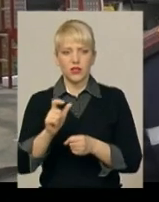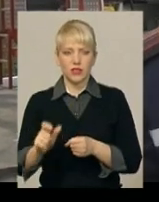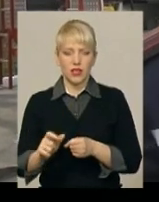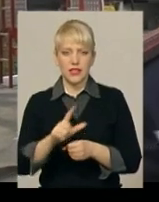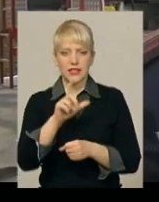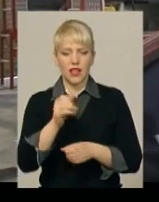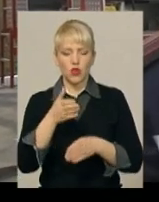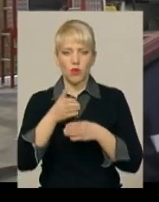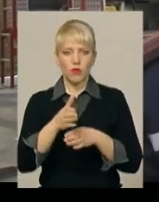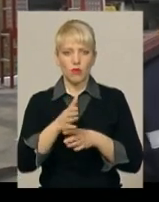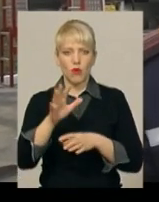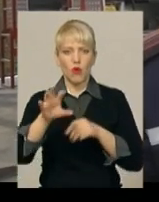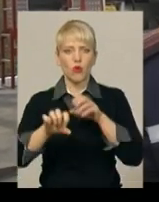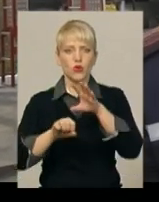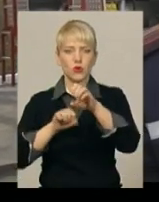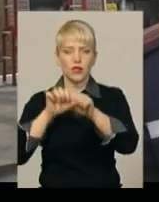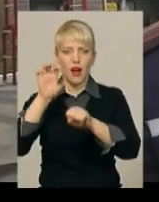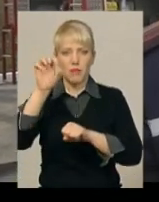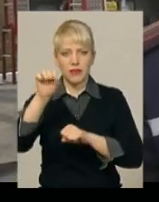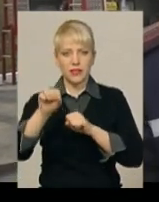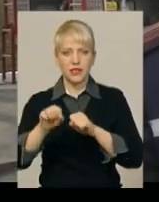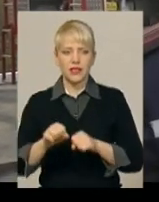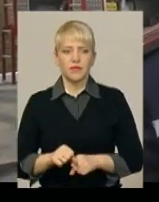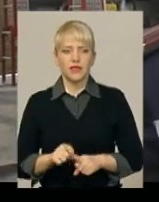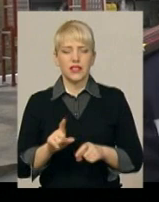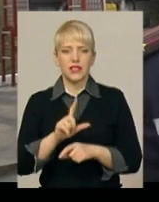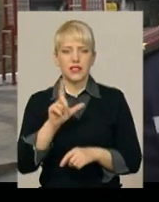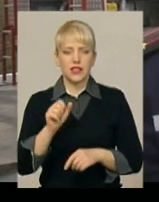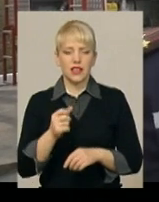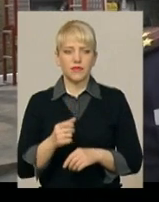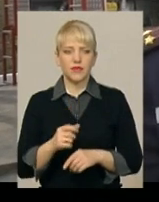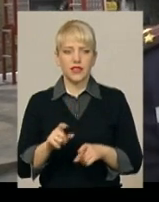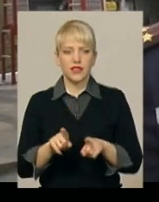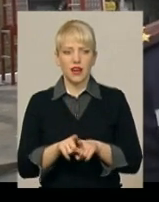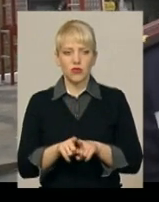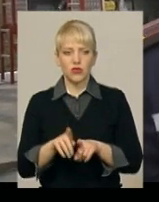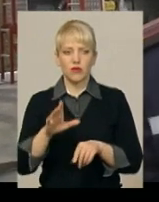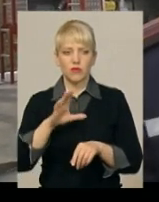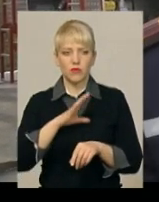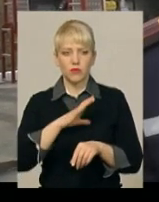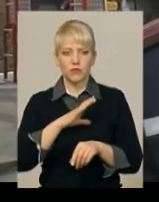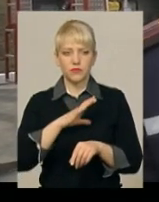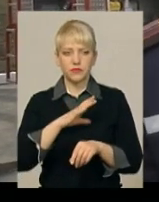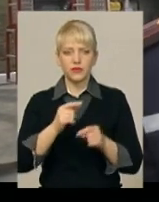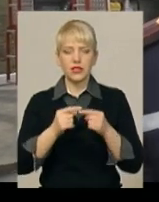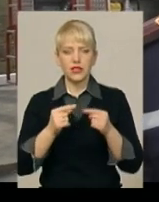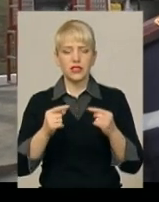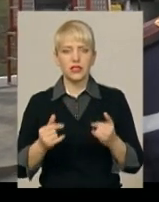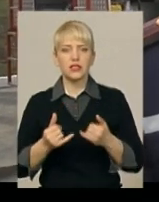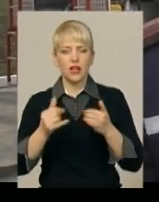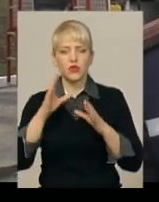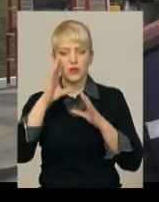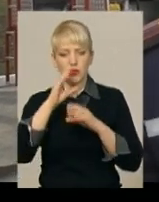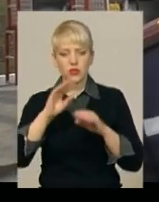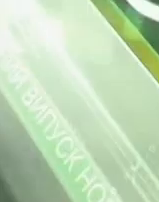рятування подача стволів на гасіння пожежі за допомогою трьохулінчої драбини, а також розвитталися сили і засоби для успішної